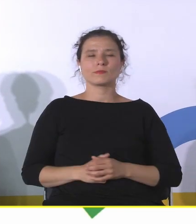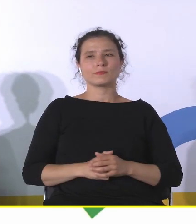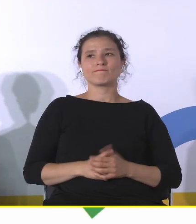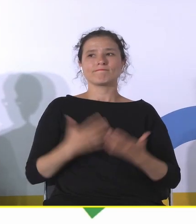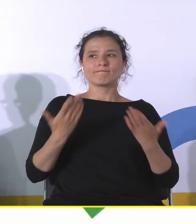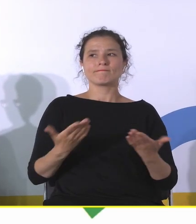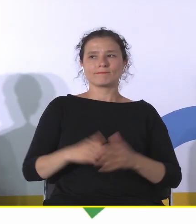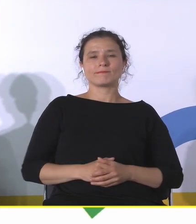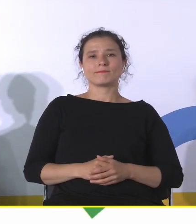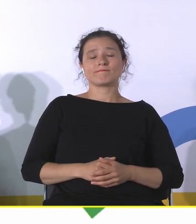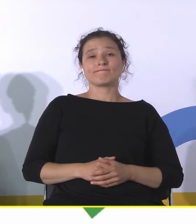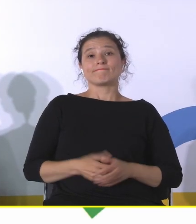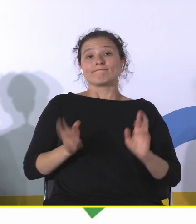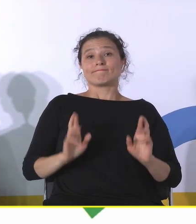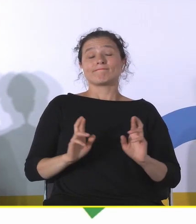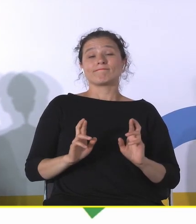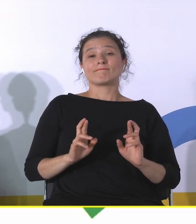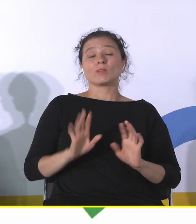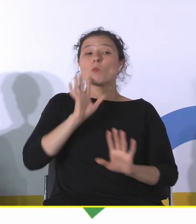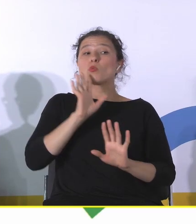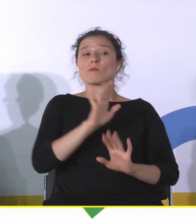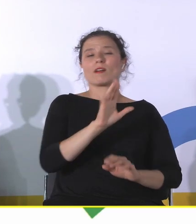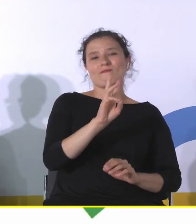życzenie, prawda, żeby to było podobnie jak w Wałbrzychu.